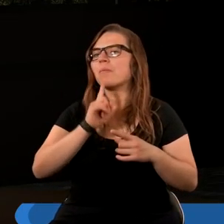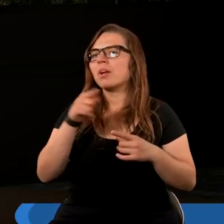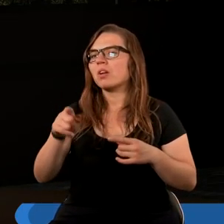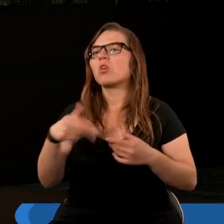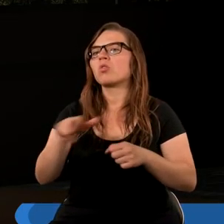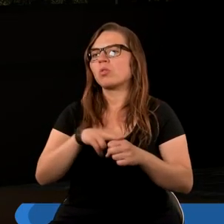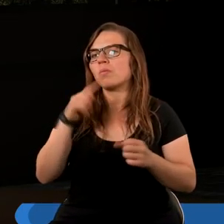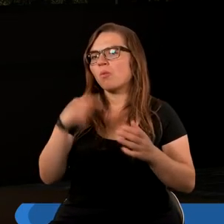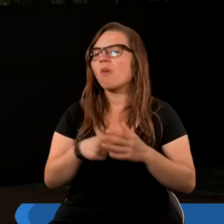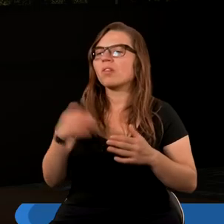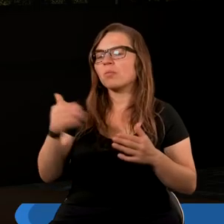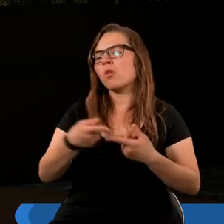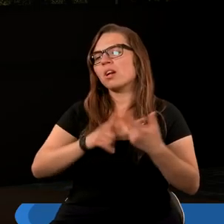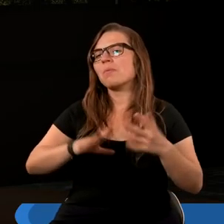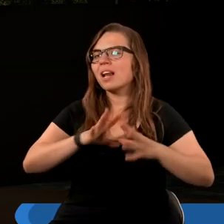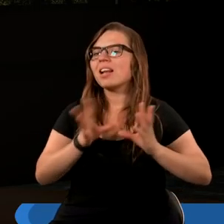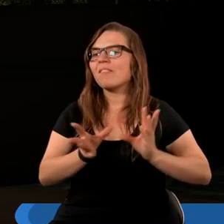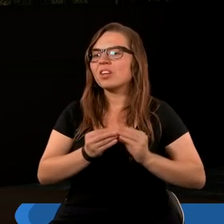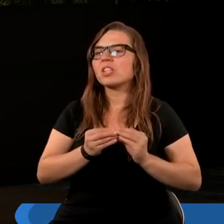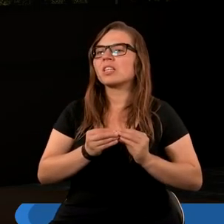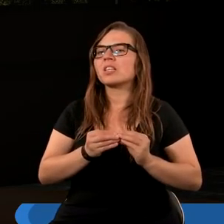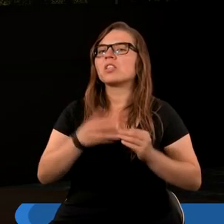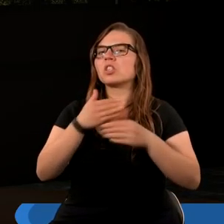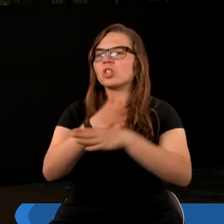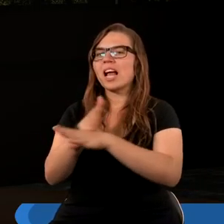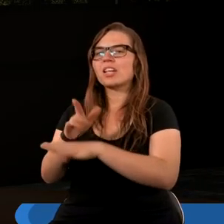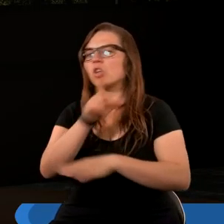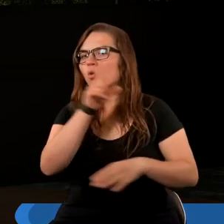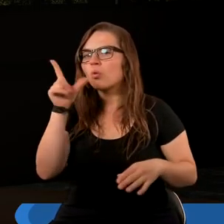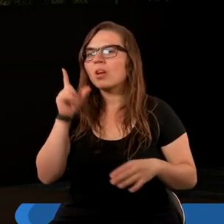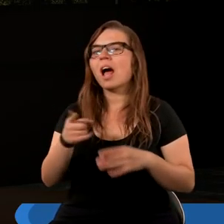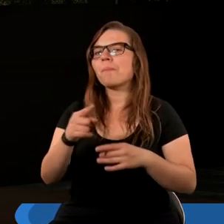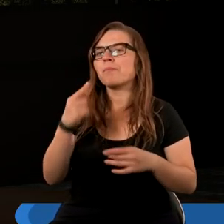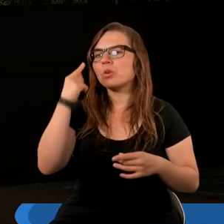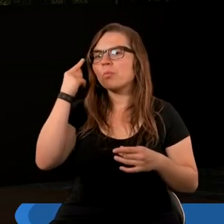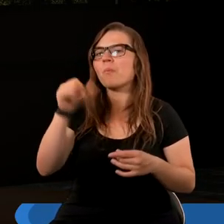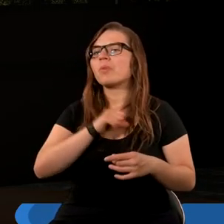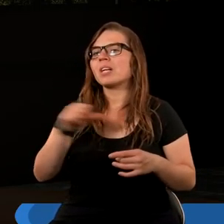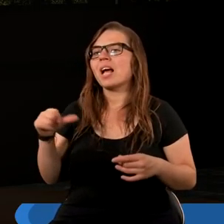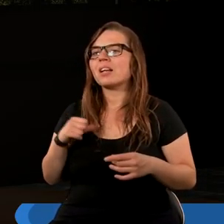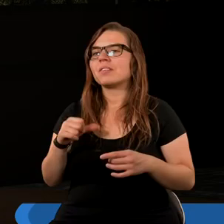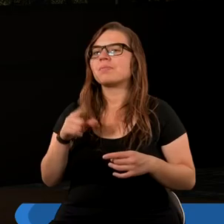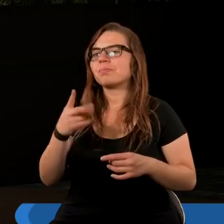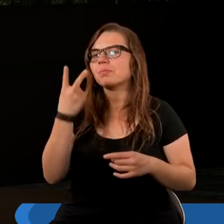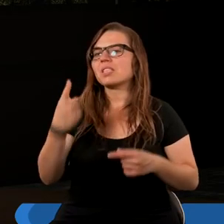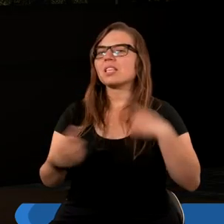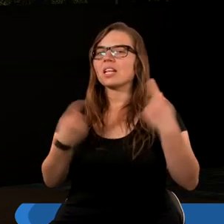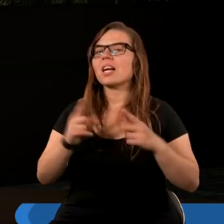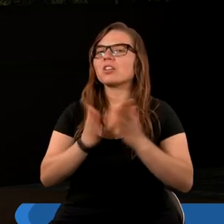jest to przesłanie, które też powinniśmy i może przede wszystkim dzielić się z ludźmi. A przypomina się mi dwie